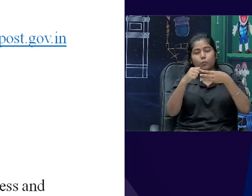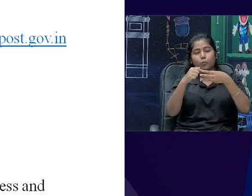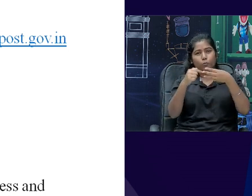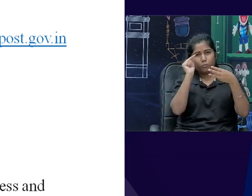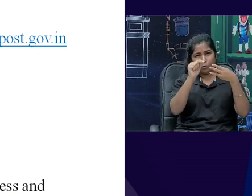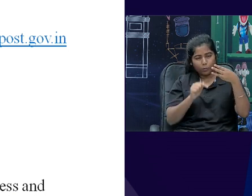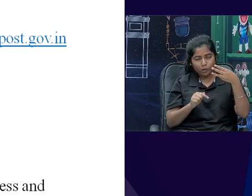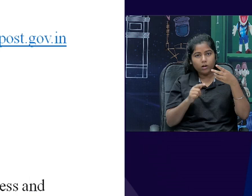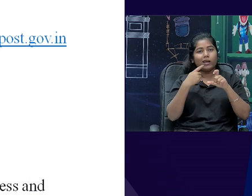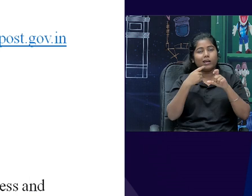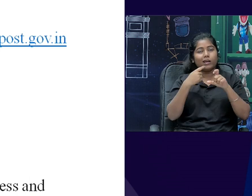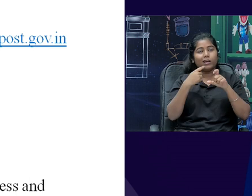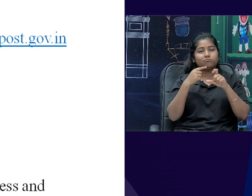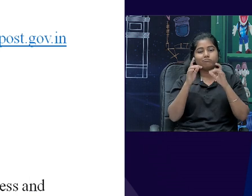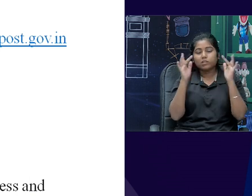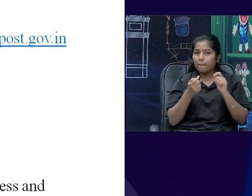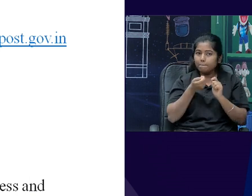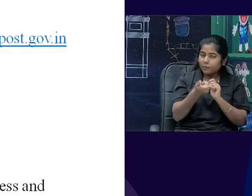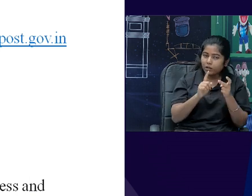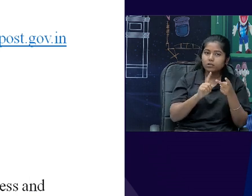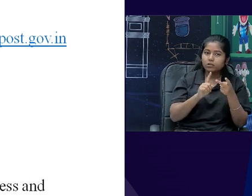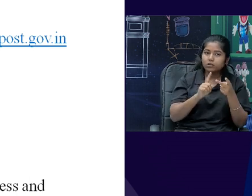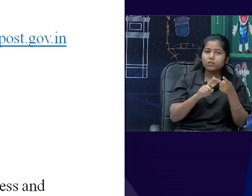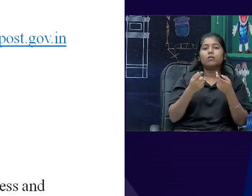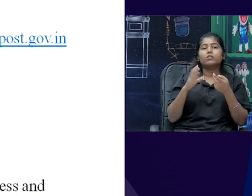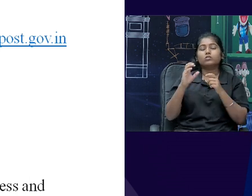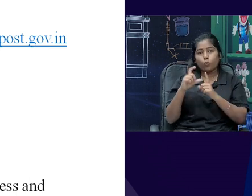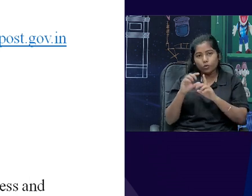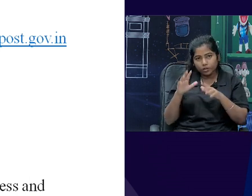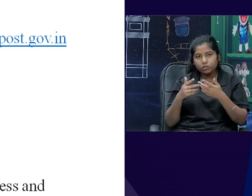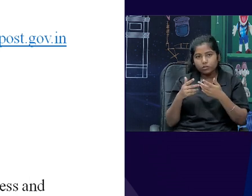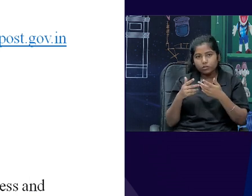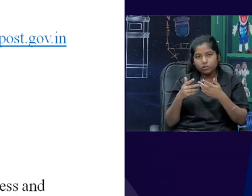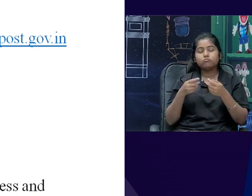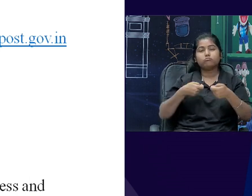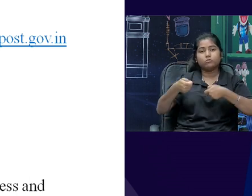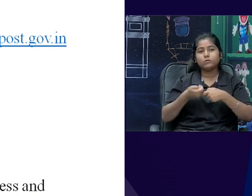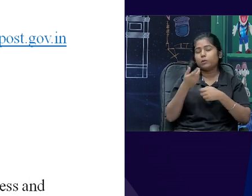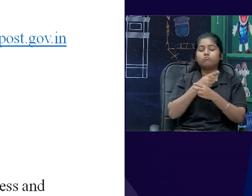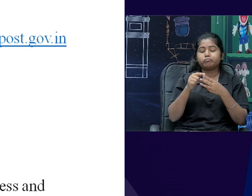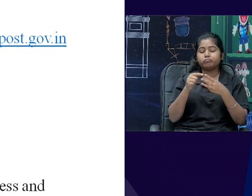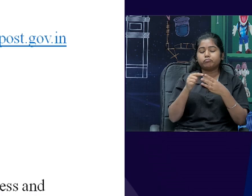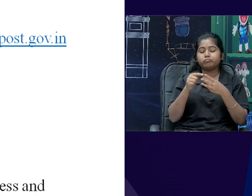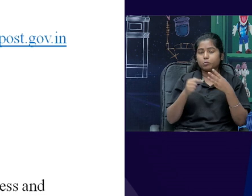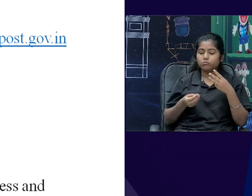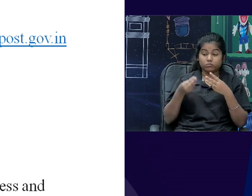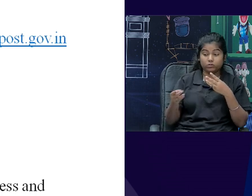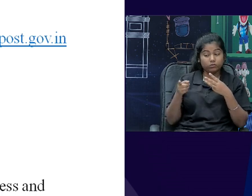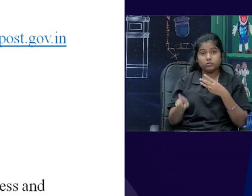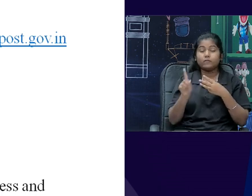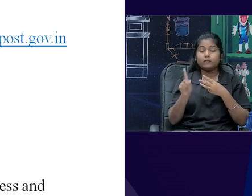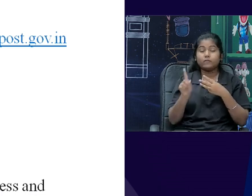system के बारे में तो जो sir बात कर रहे थे हम की hands on learning भी होगी तो इस तरीके से है और business